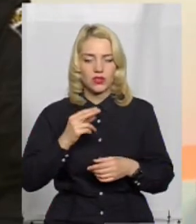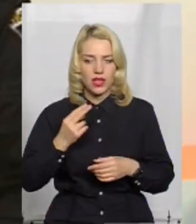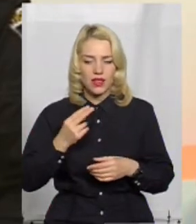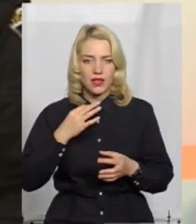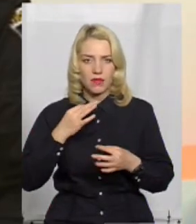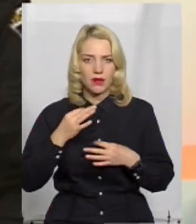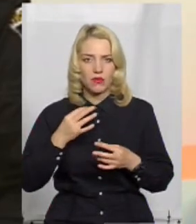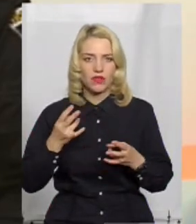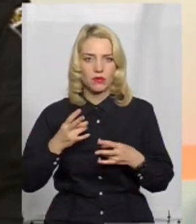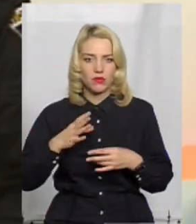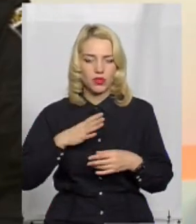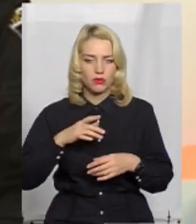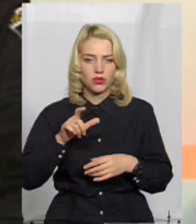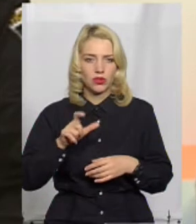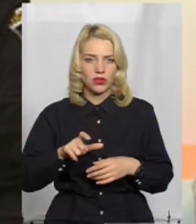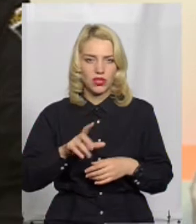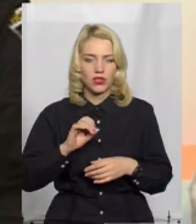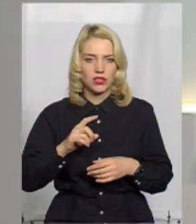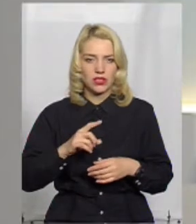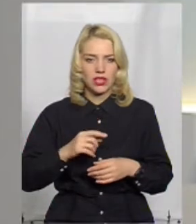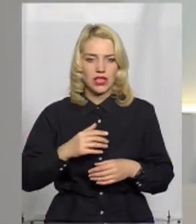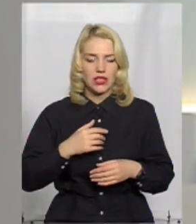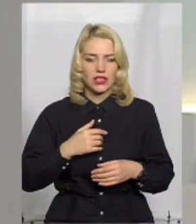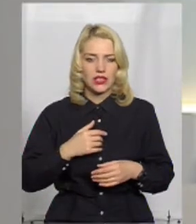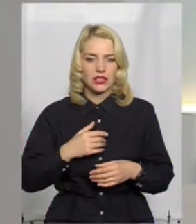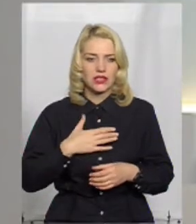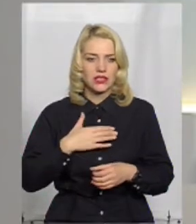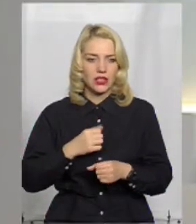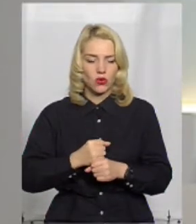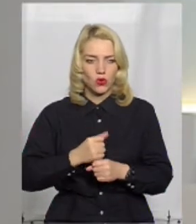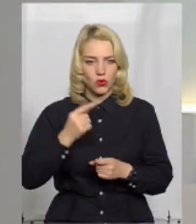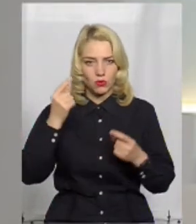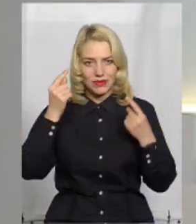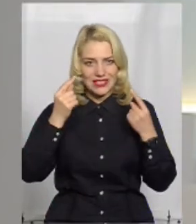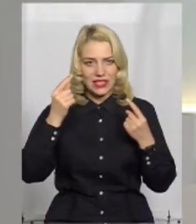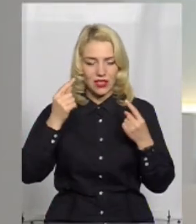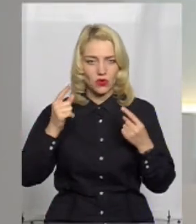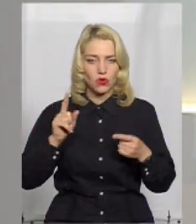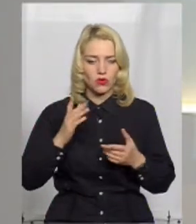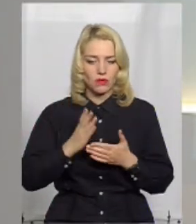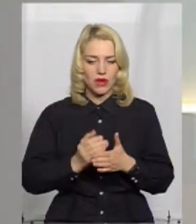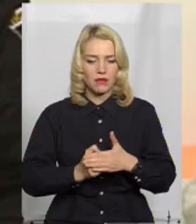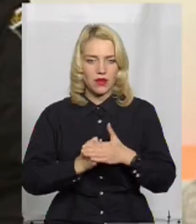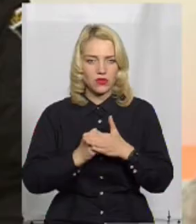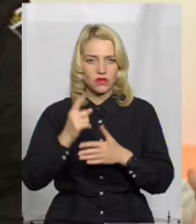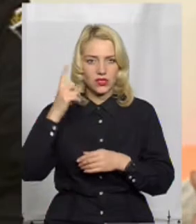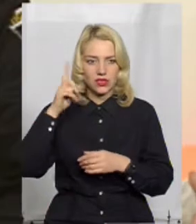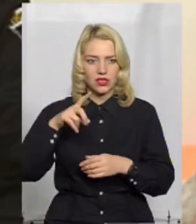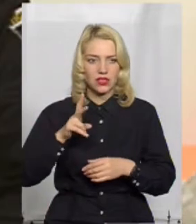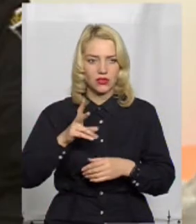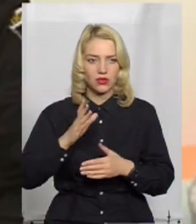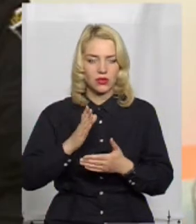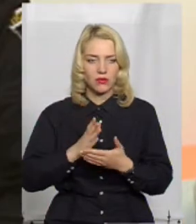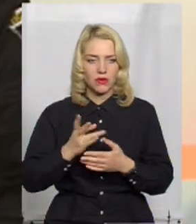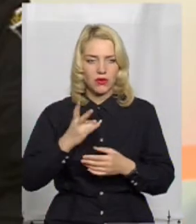перемовник має бути людиною зі стійкою психікою, який має мати хоча б базові знання, який має вміти